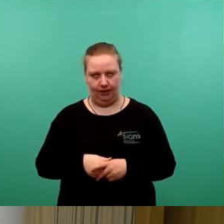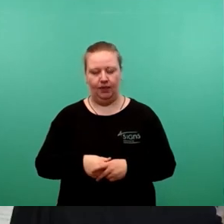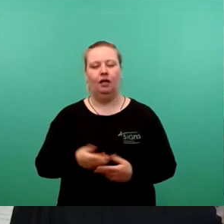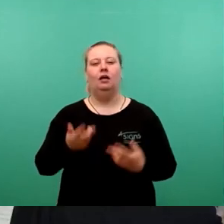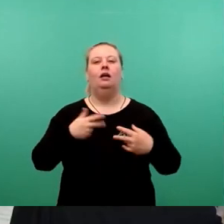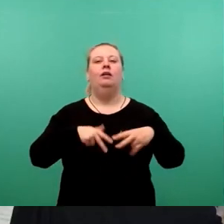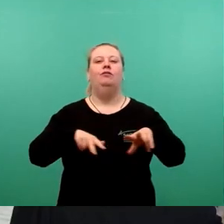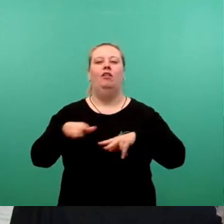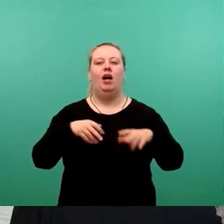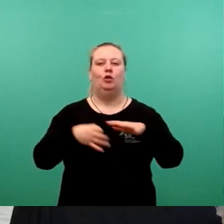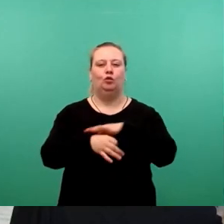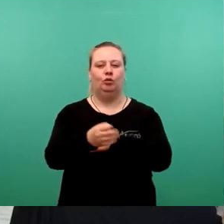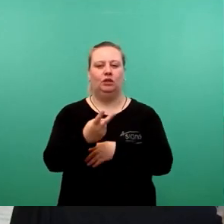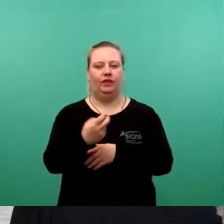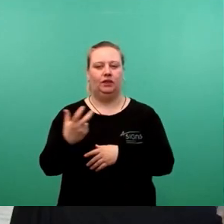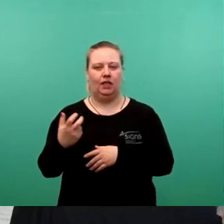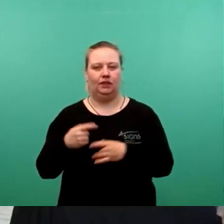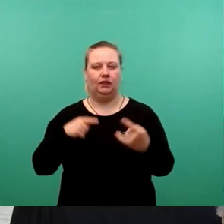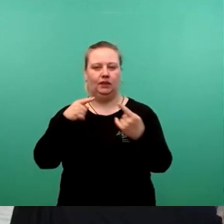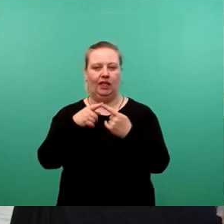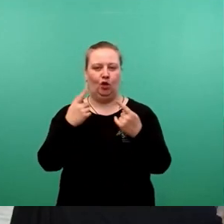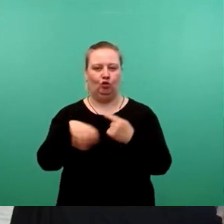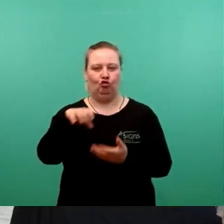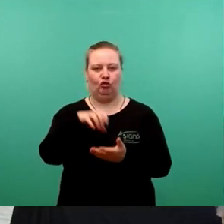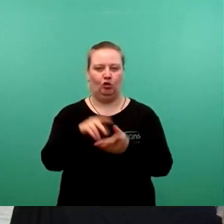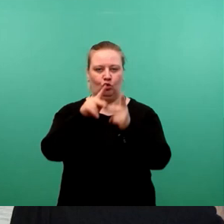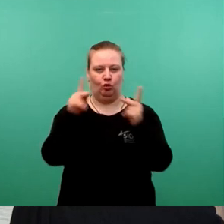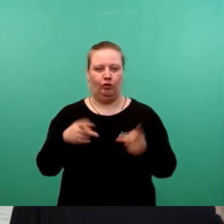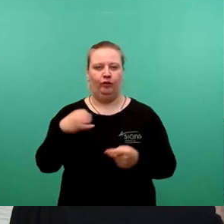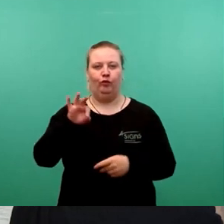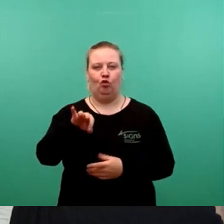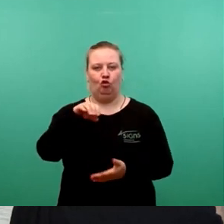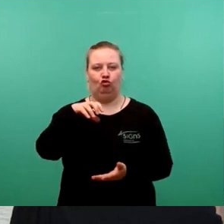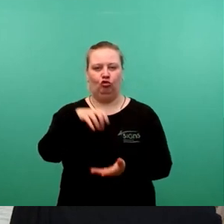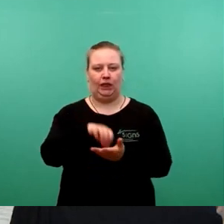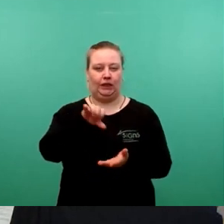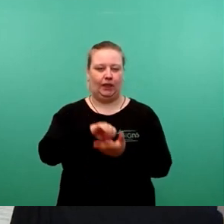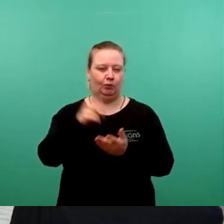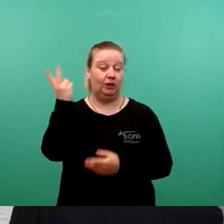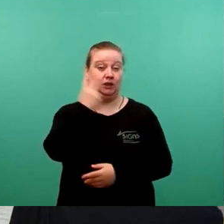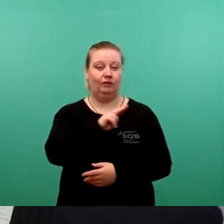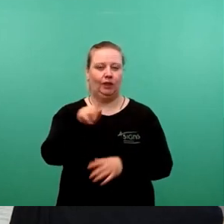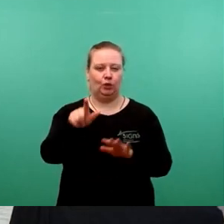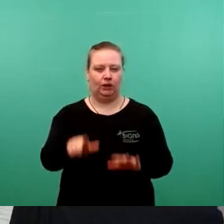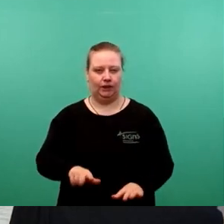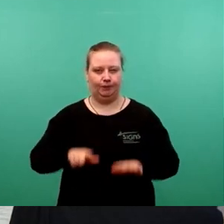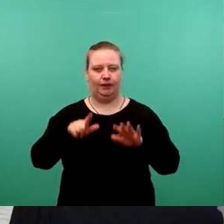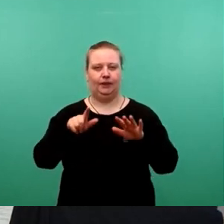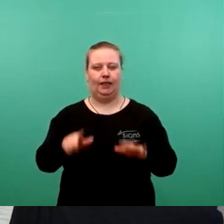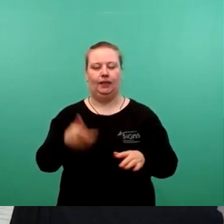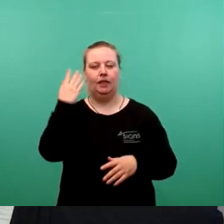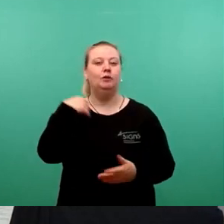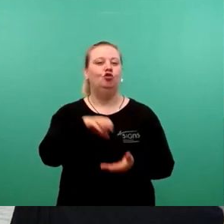Verwaltungsunterbringung 2030, Ziele und Standortkonzept für das Stadtzentrum aus dem Jahr 2017 wurde der Stadtrat informiert.